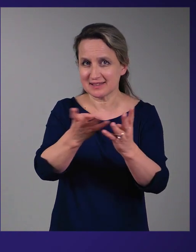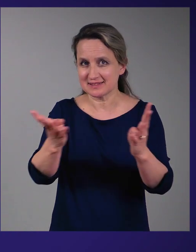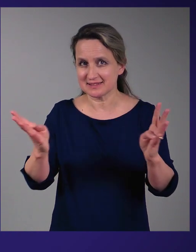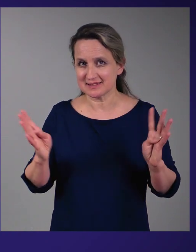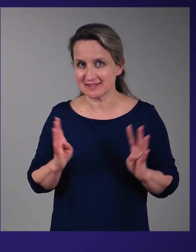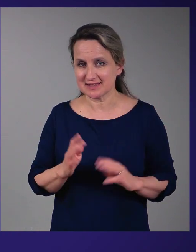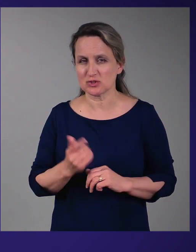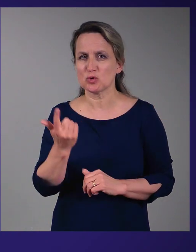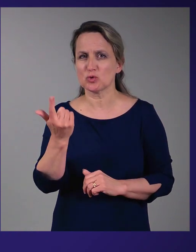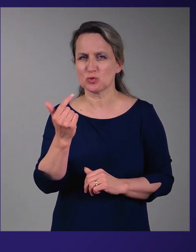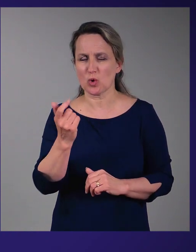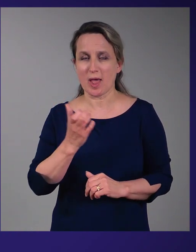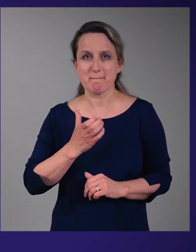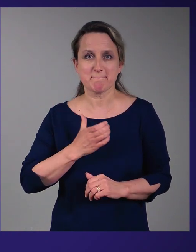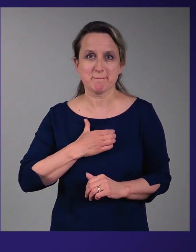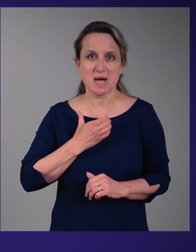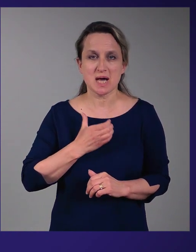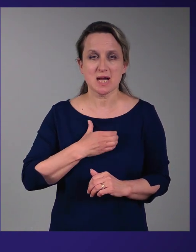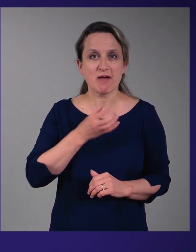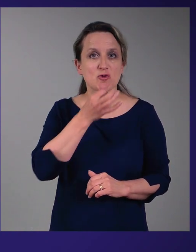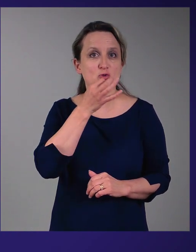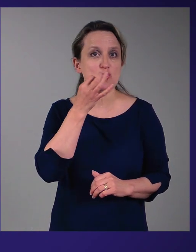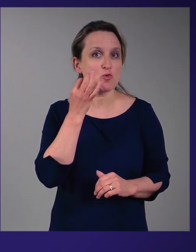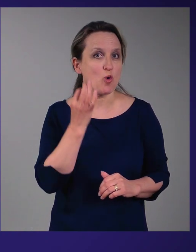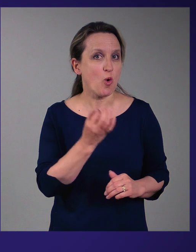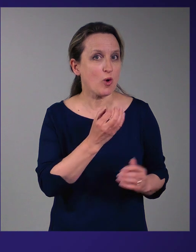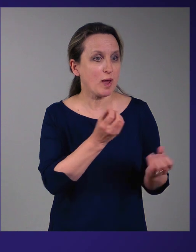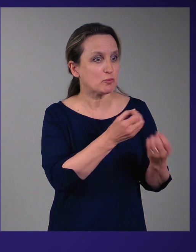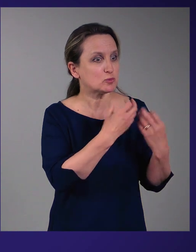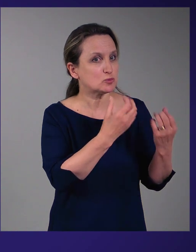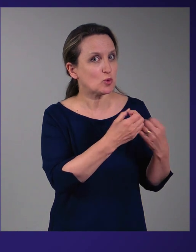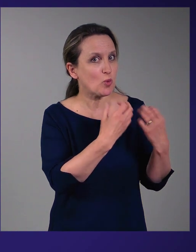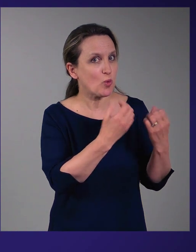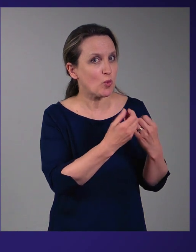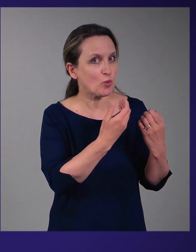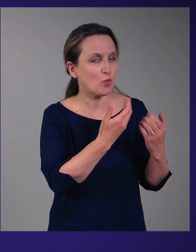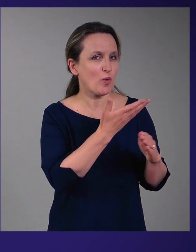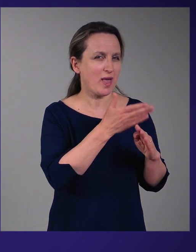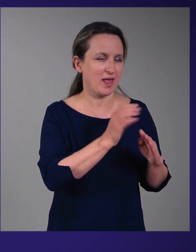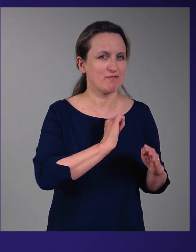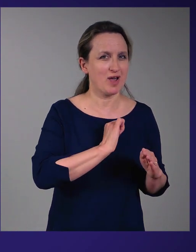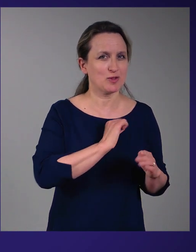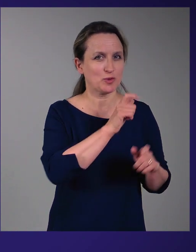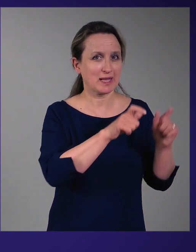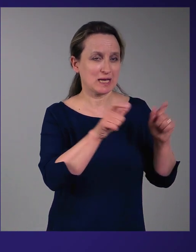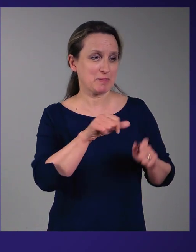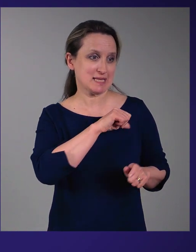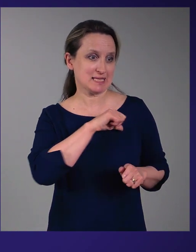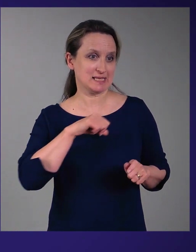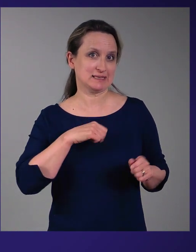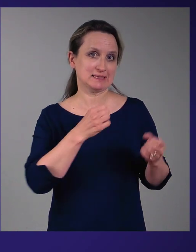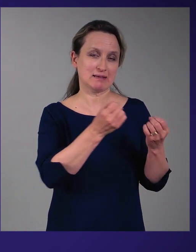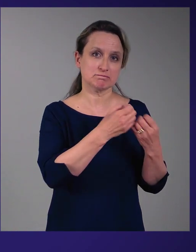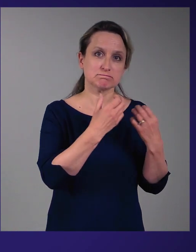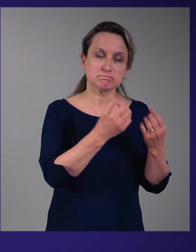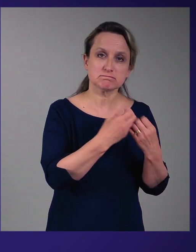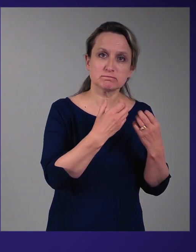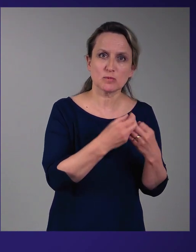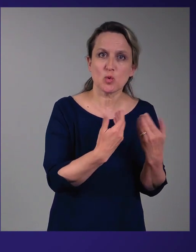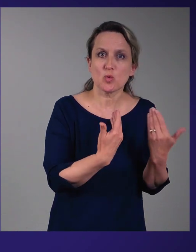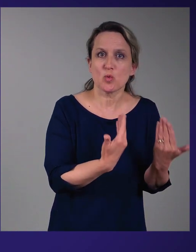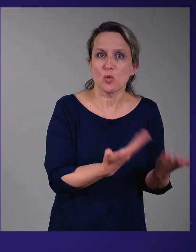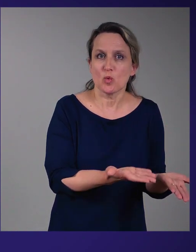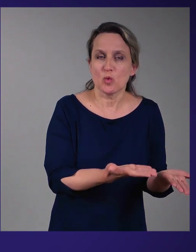on põnevat kogemuslood erivajadustega inimestest, kes räägivad sellest,